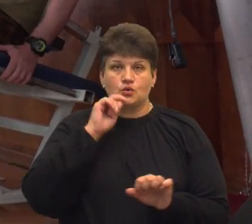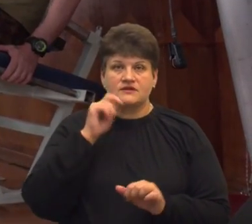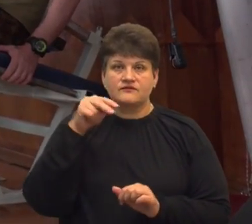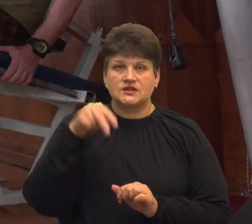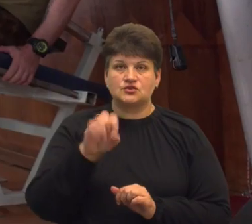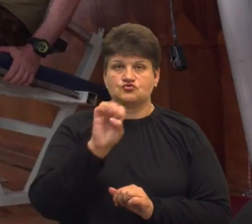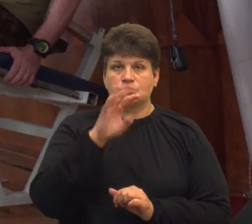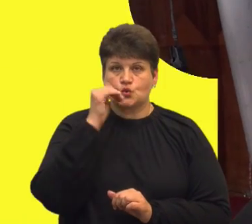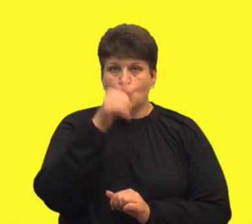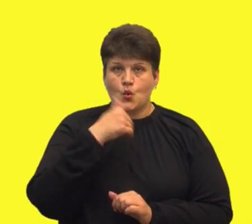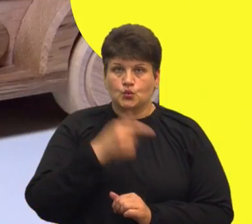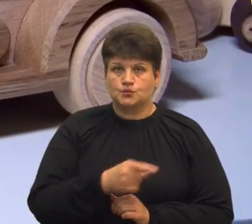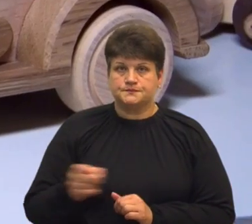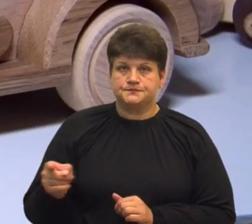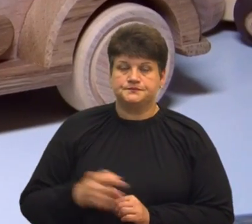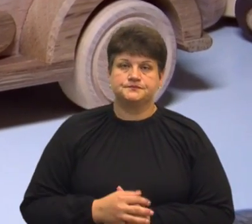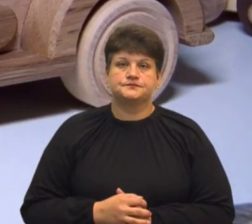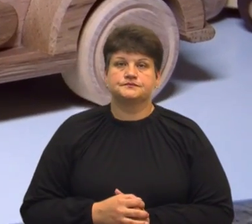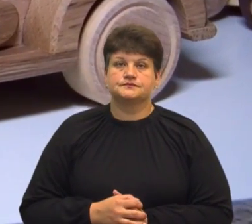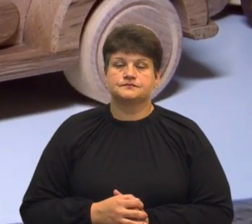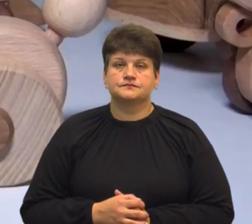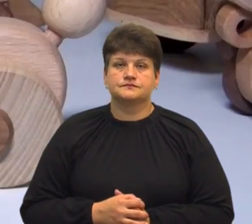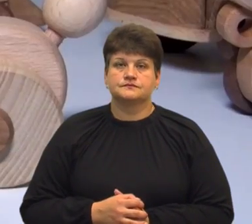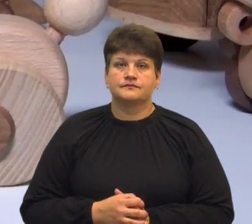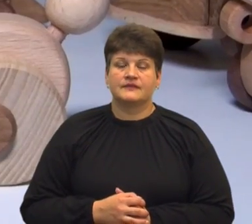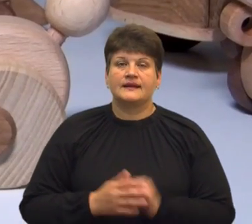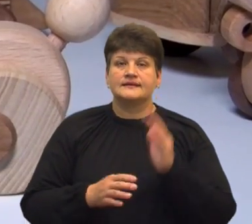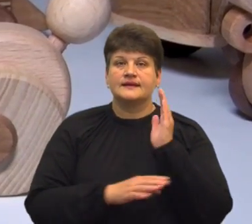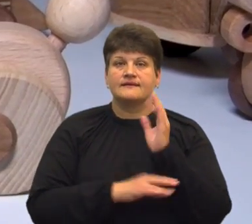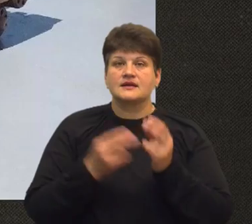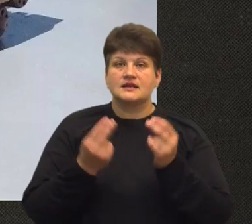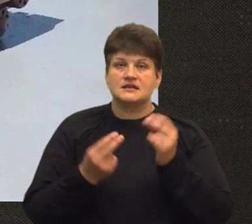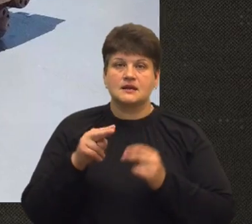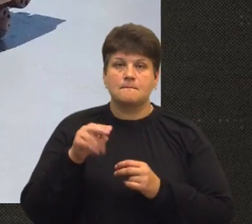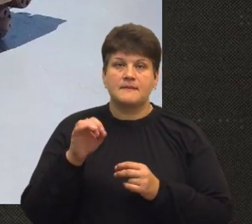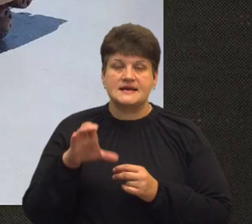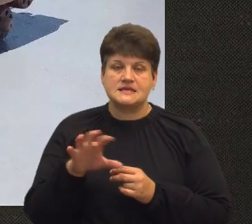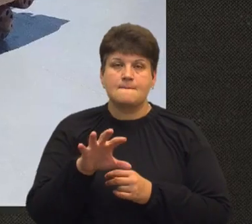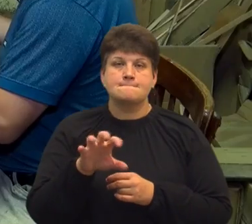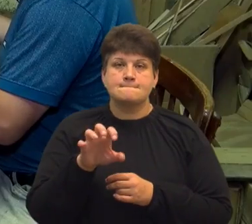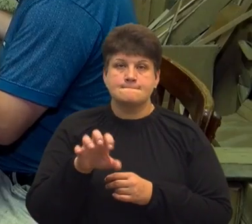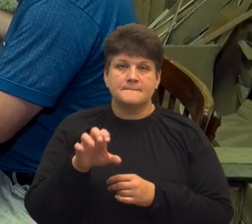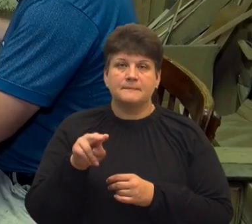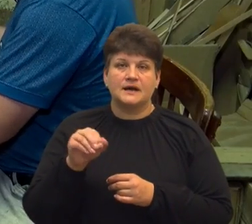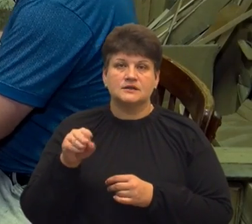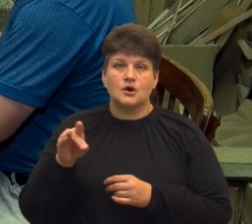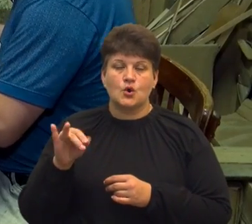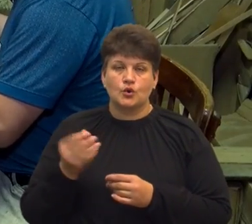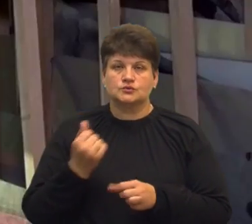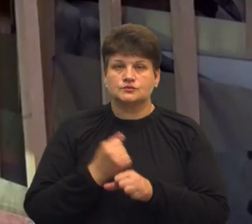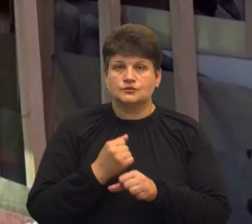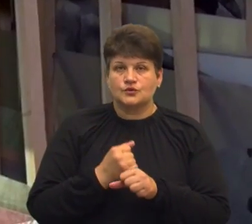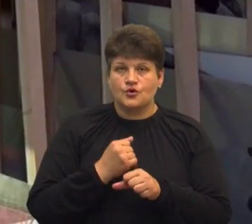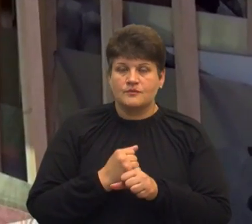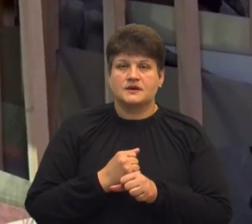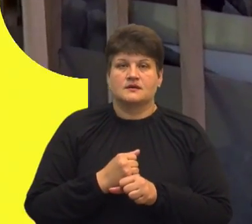року. Дерев'яні іграшки, пес «Патрон», танк «Леопард» та «Бандеро Мобіль» виготовляє тернополянин Олександр